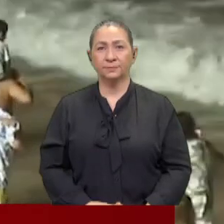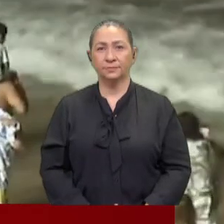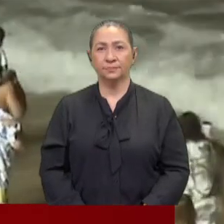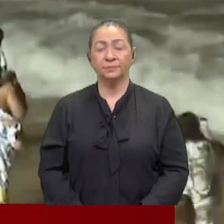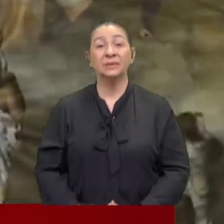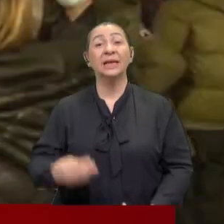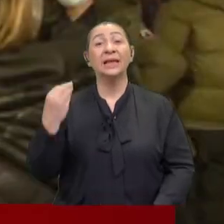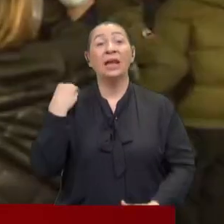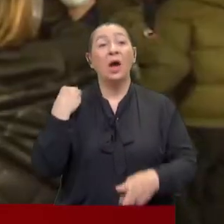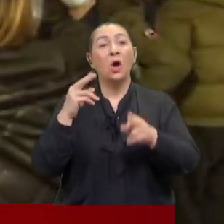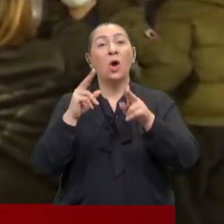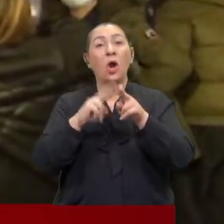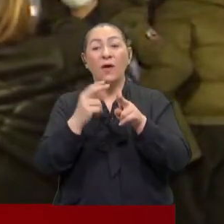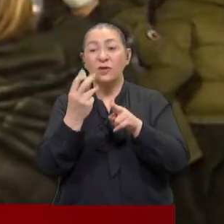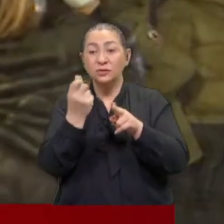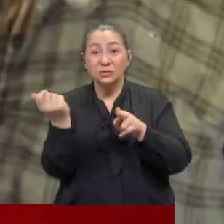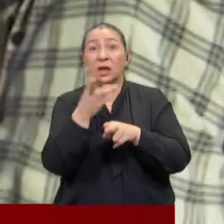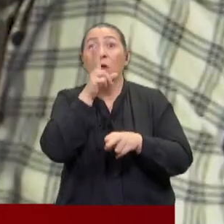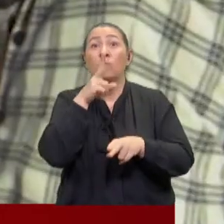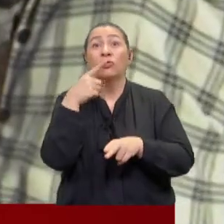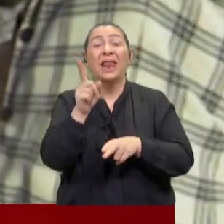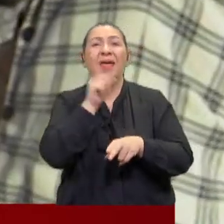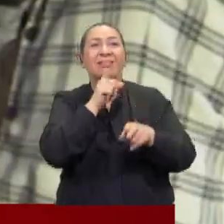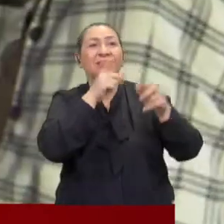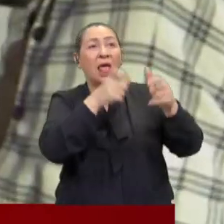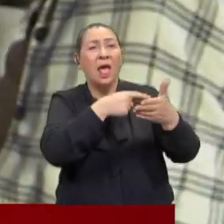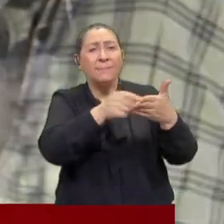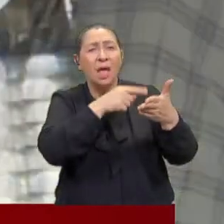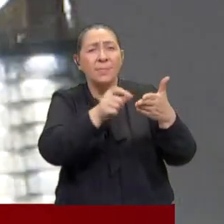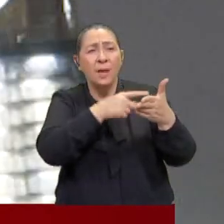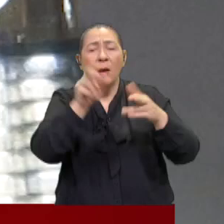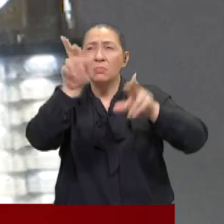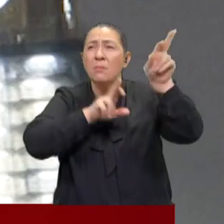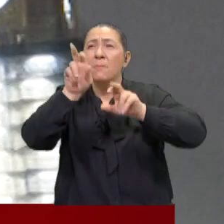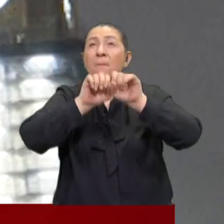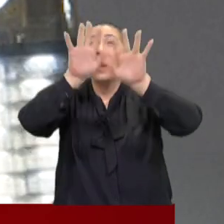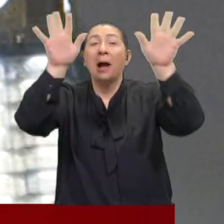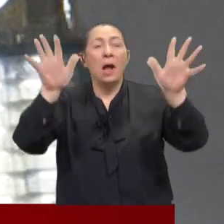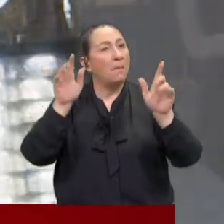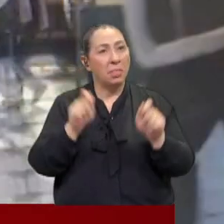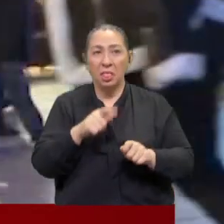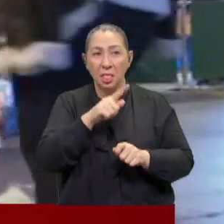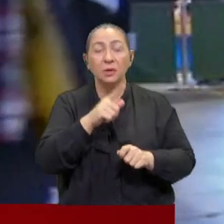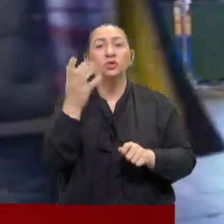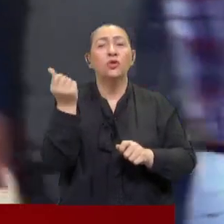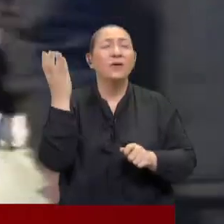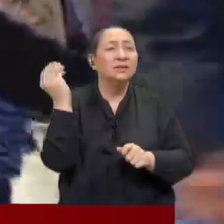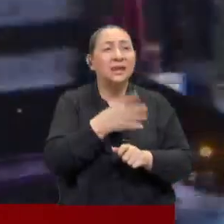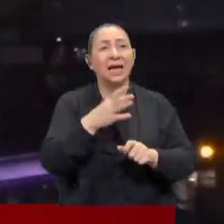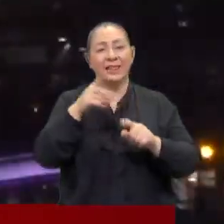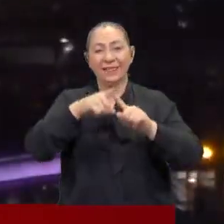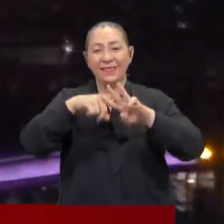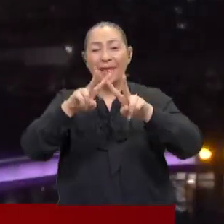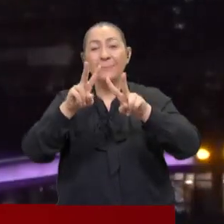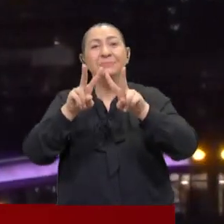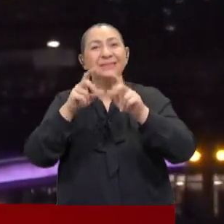Yeni vaka sayısının 200 bine dayandığı İngiltere'de iptal edilen havai fişek gösterisi yapıldı. Çok sayıda kişi Thames nehri